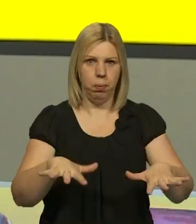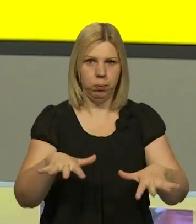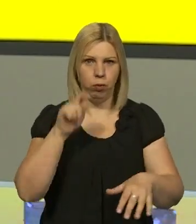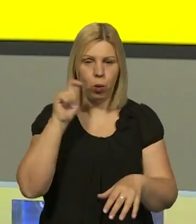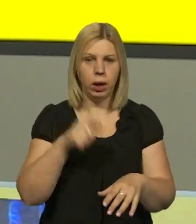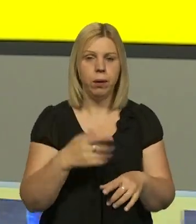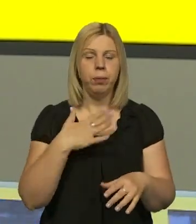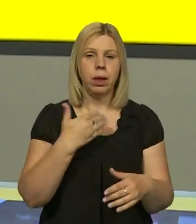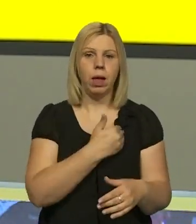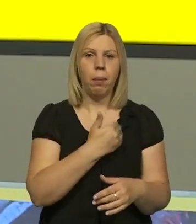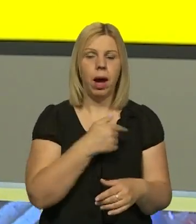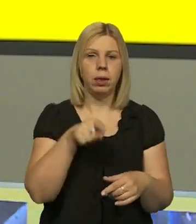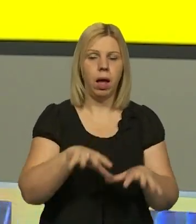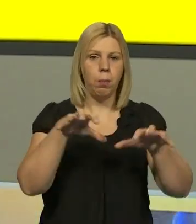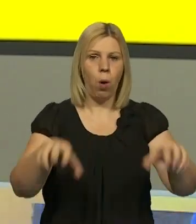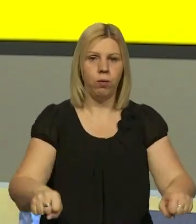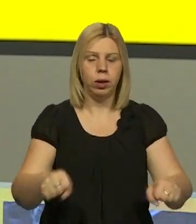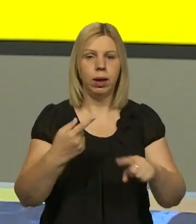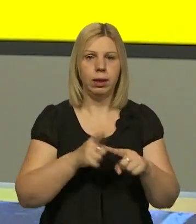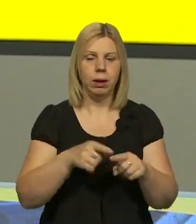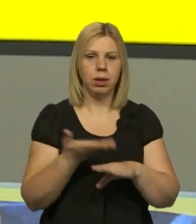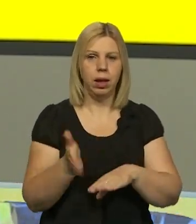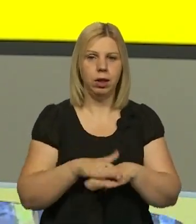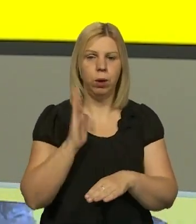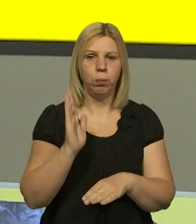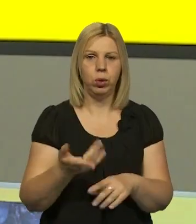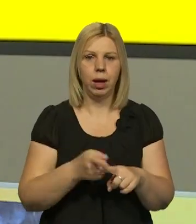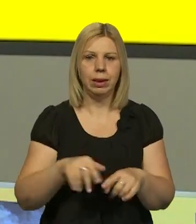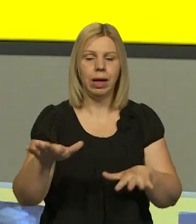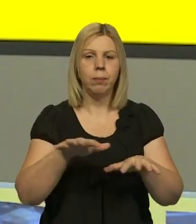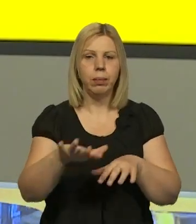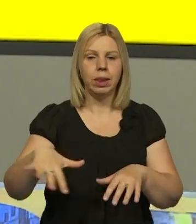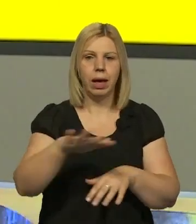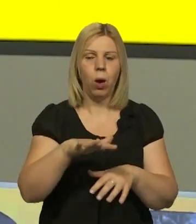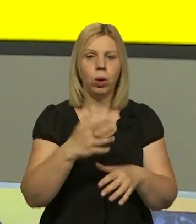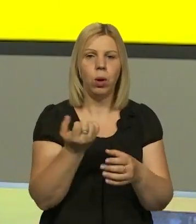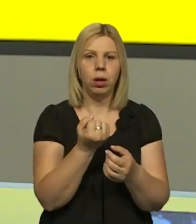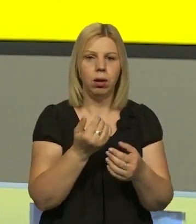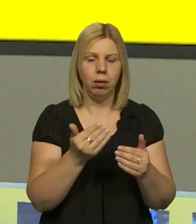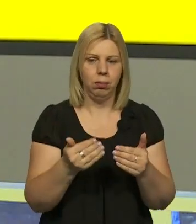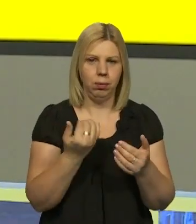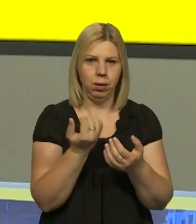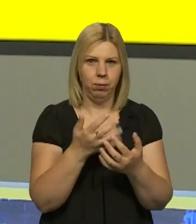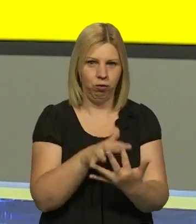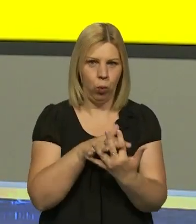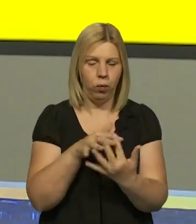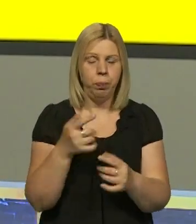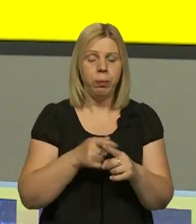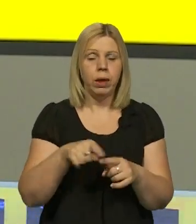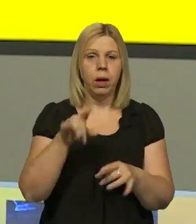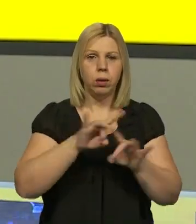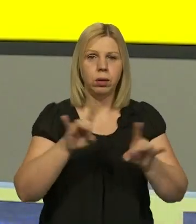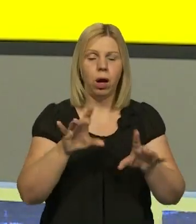територіях та намагаються там окупатися, тим складніше буде ці території деокуповувати, зазначив Єрмак. За словами